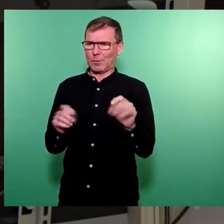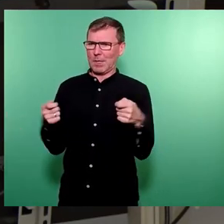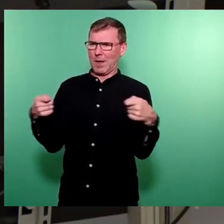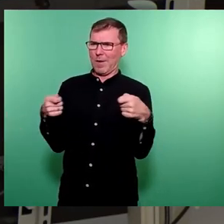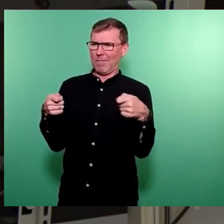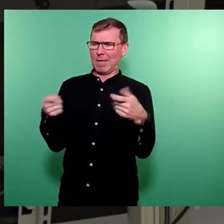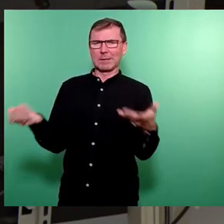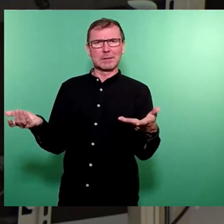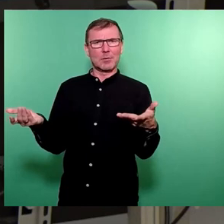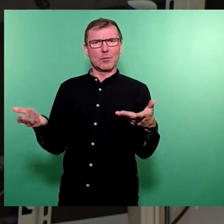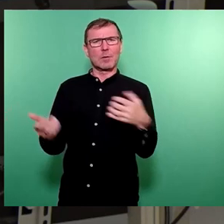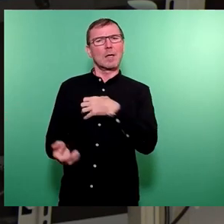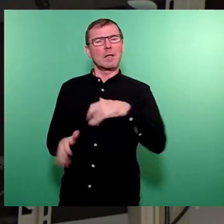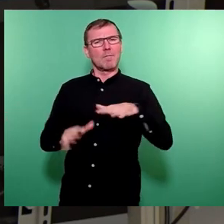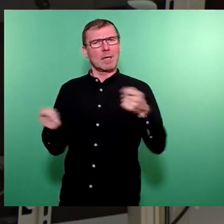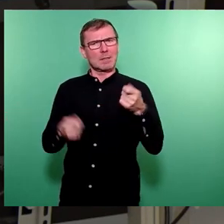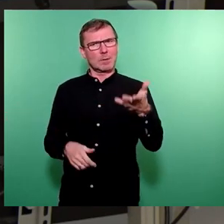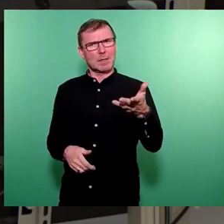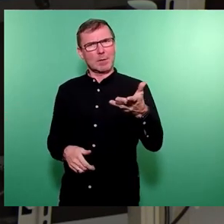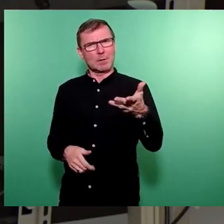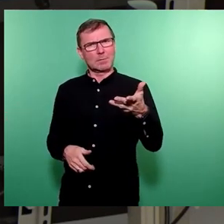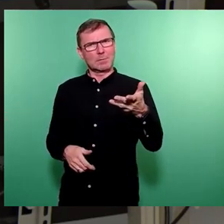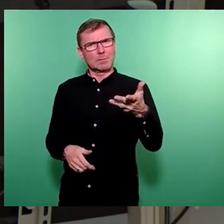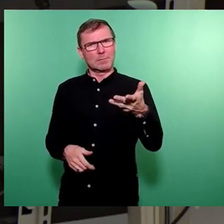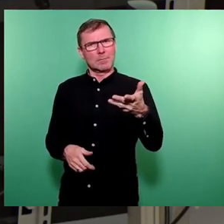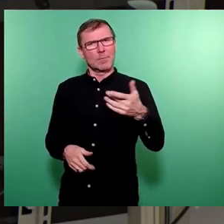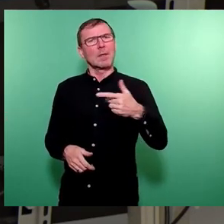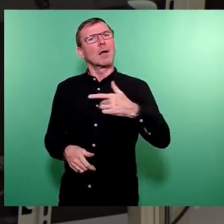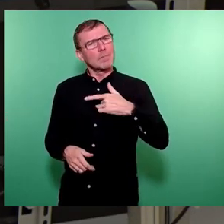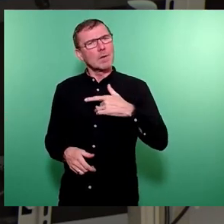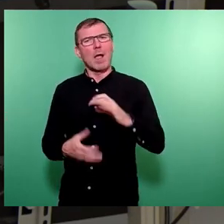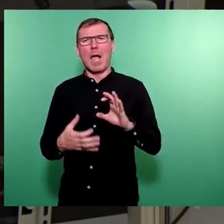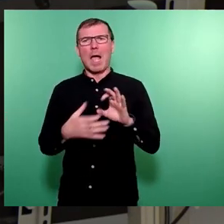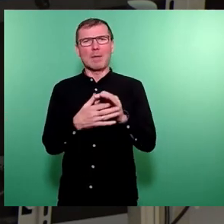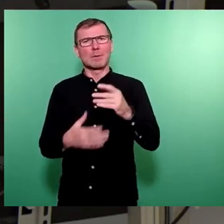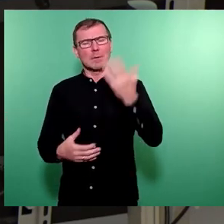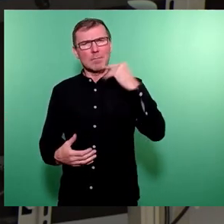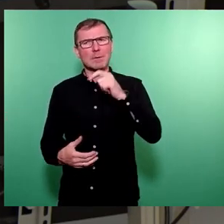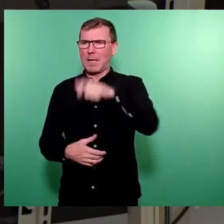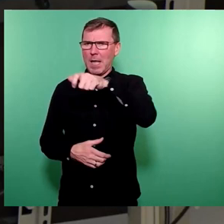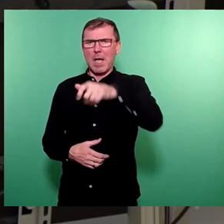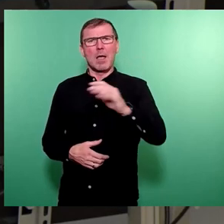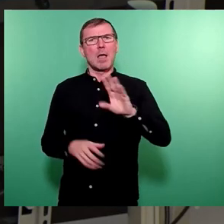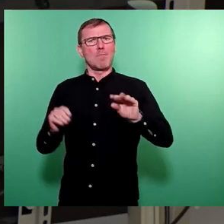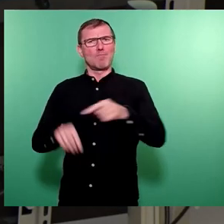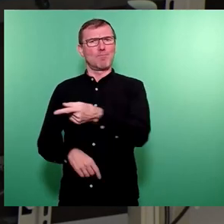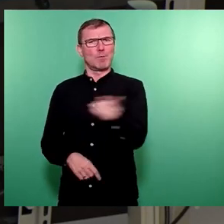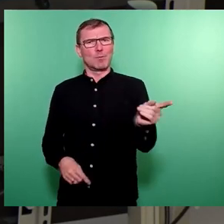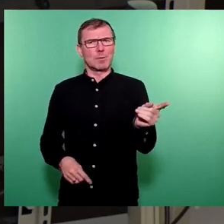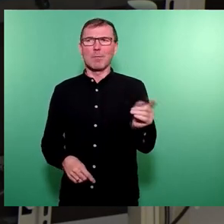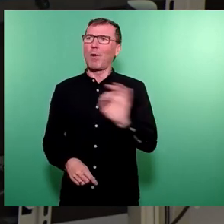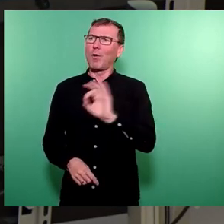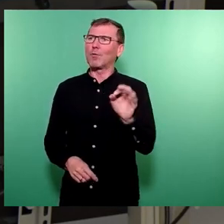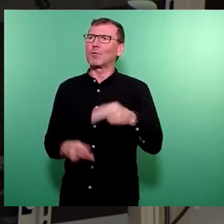der Dresdner Verkehrsbetriebe mit einbezogen hätten. Und das sind bei einem guten ÖPNV